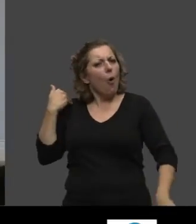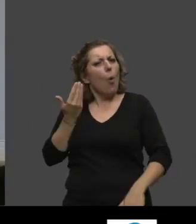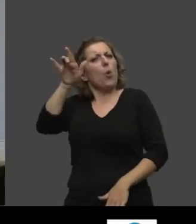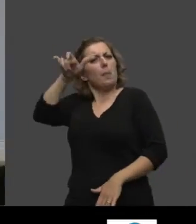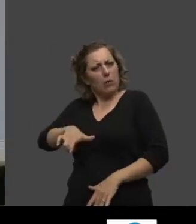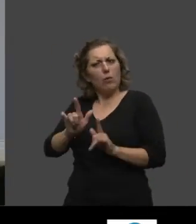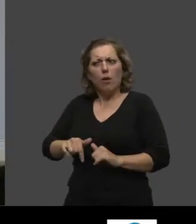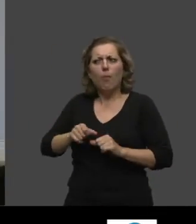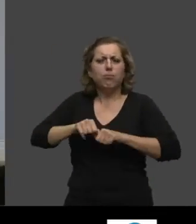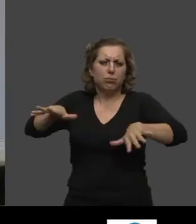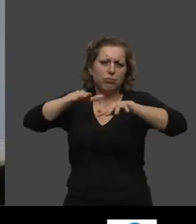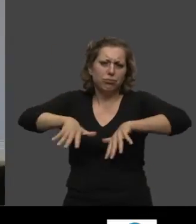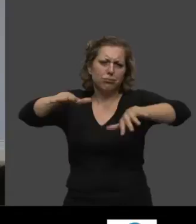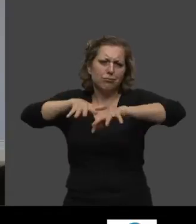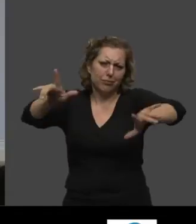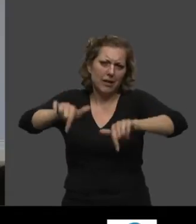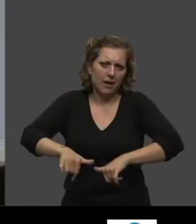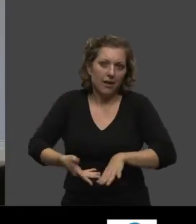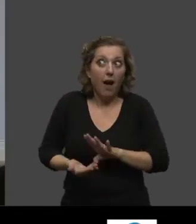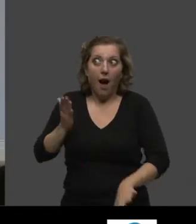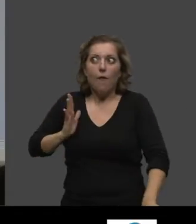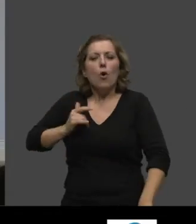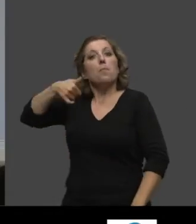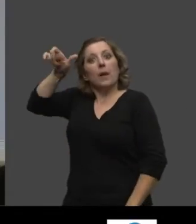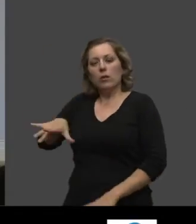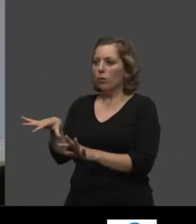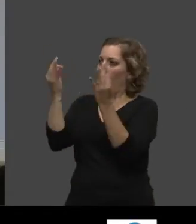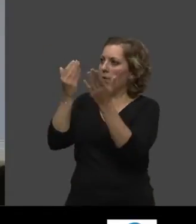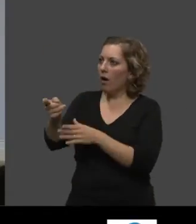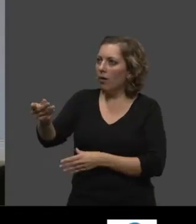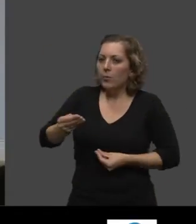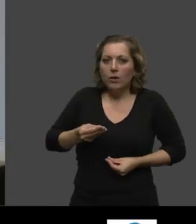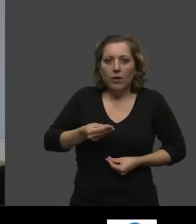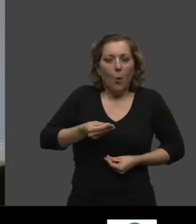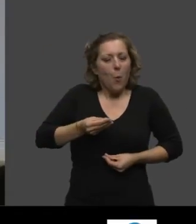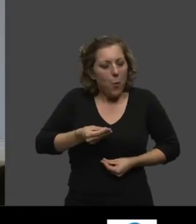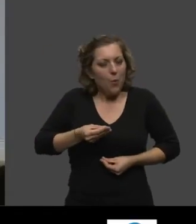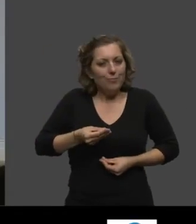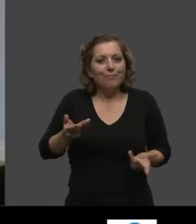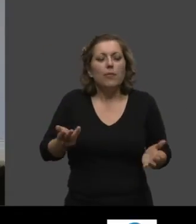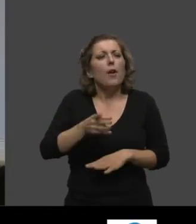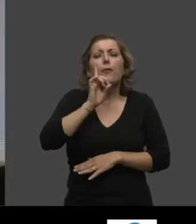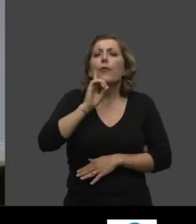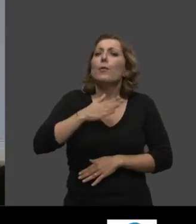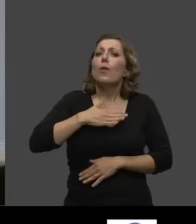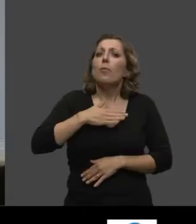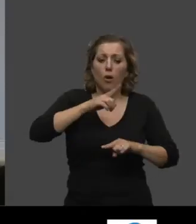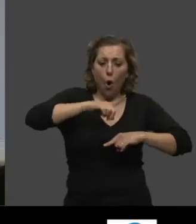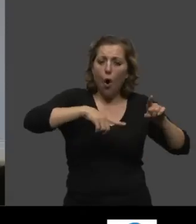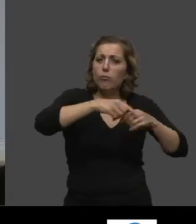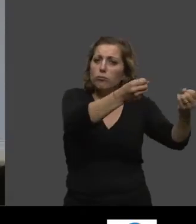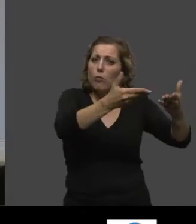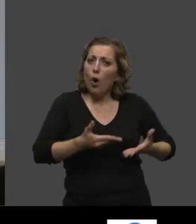comme ça. Alors, avant lui, j'en ai trouvé un qui n pas piqué des verres, quand même. Mes filles m'ont offert, il n a pas tellement longtemps,